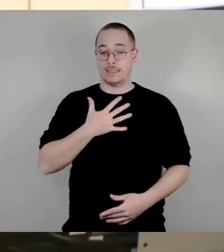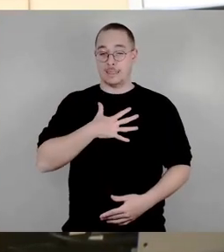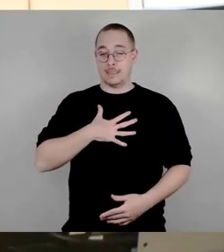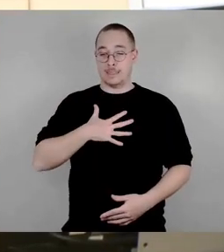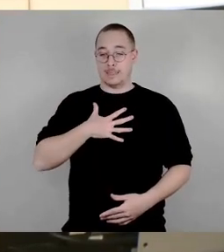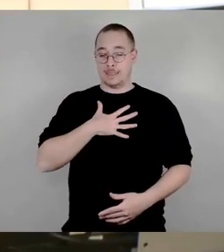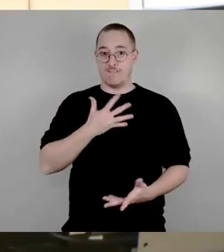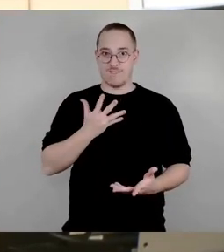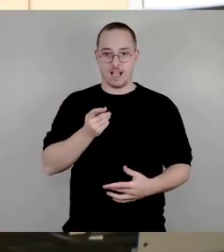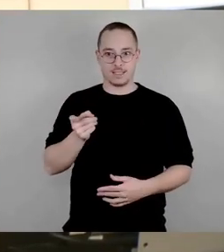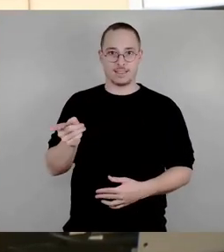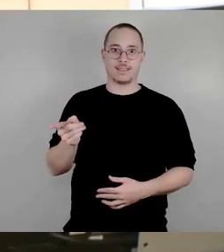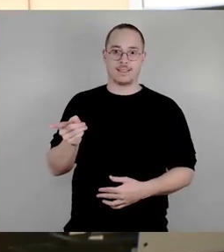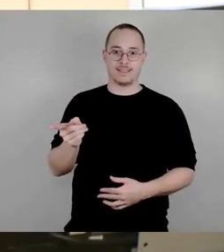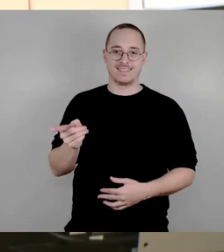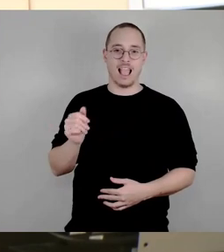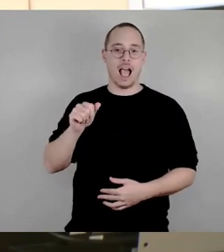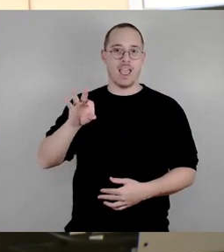Ich fahre sehr gerne Fahrrad.